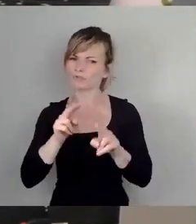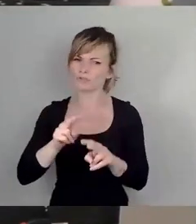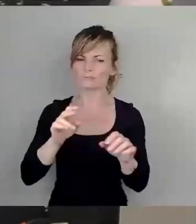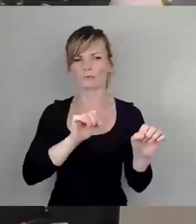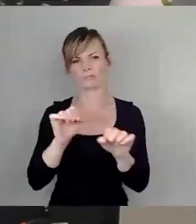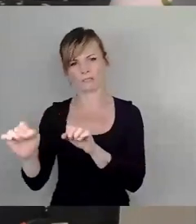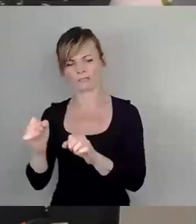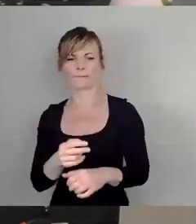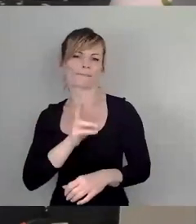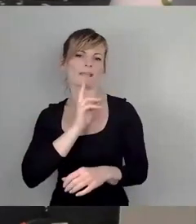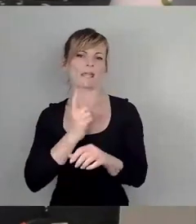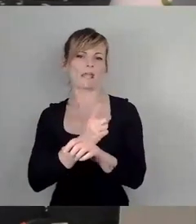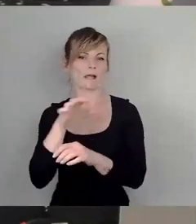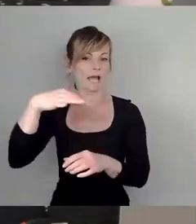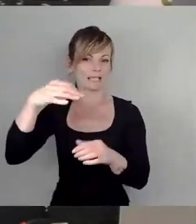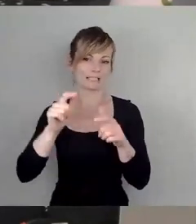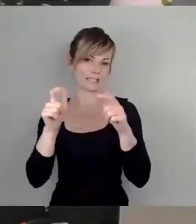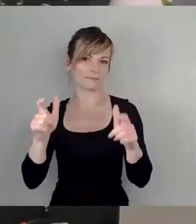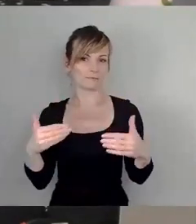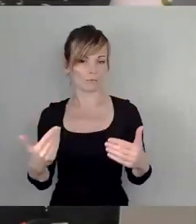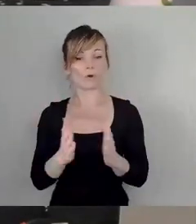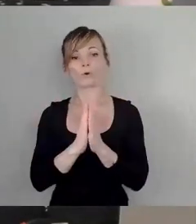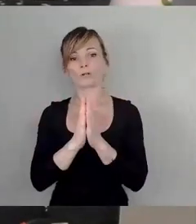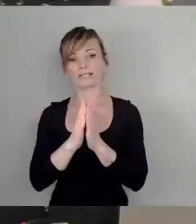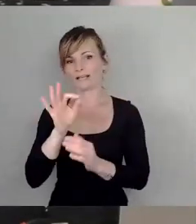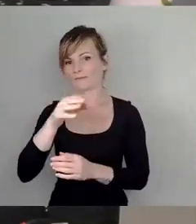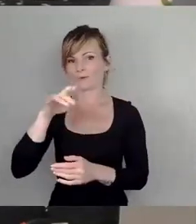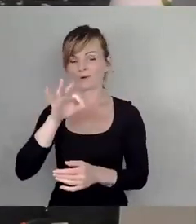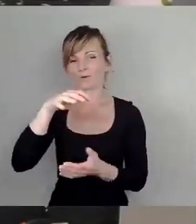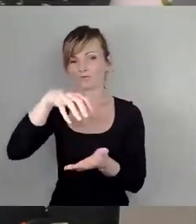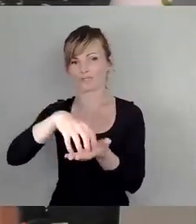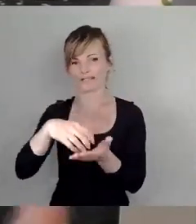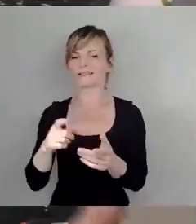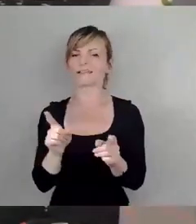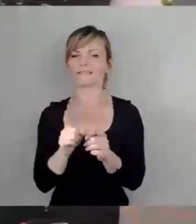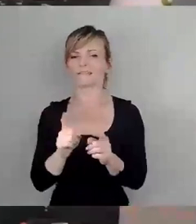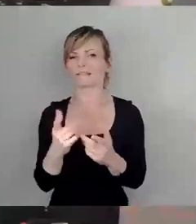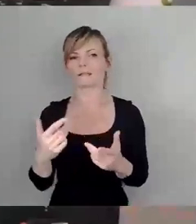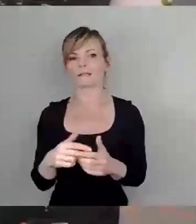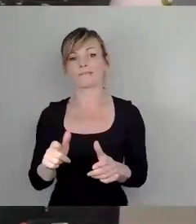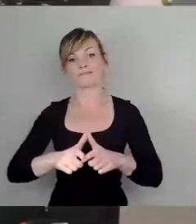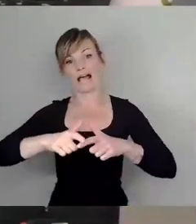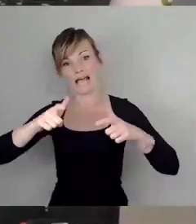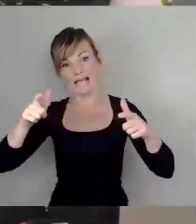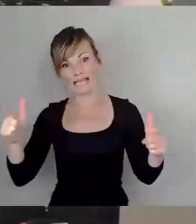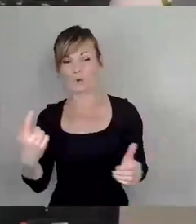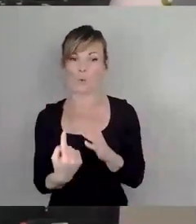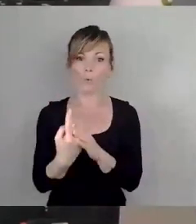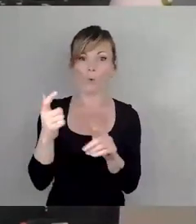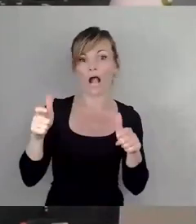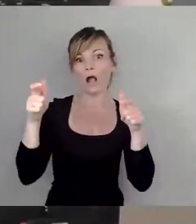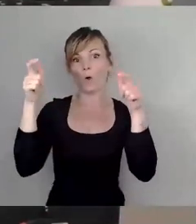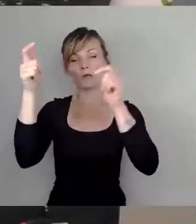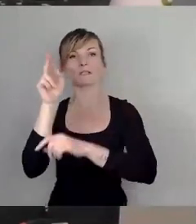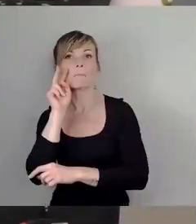Und er ist Gott sei Dank für die Stadt übrigens nicht, wie ursprünglich gedacht, ein weithin sichtbares Hochhaus geworden, sondern ein